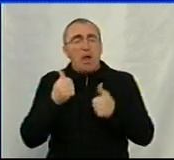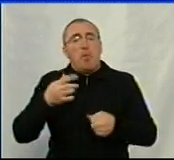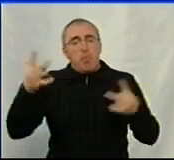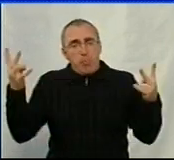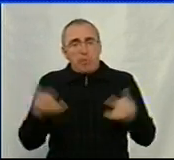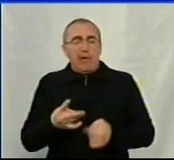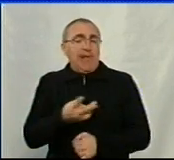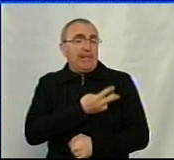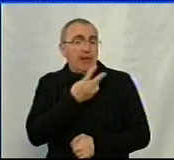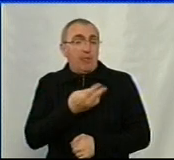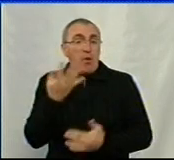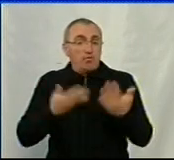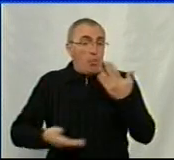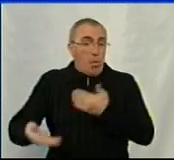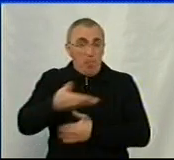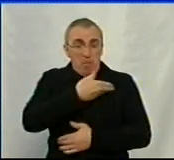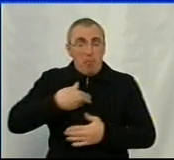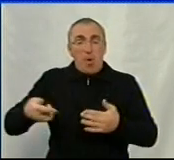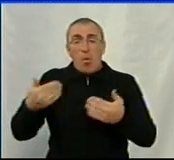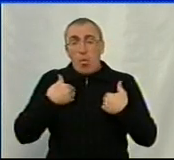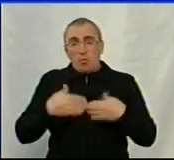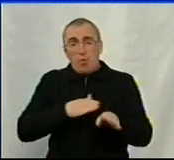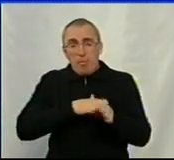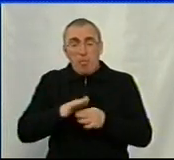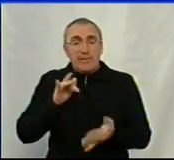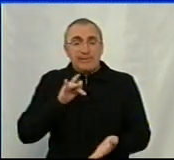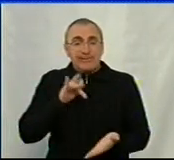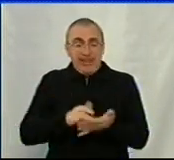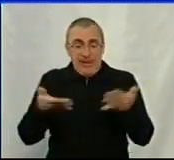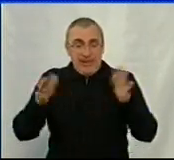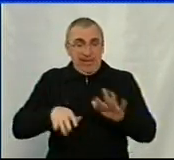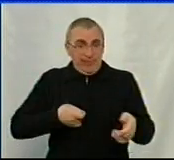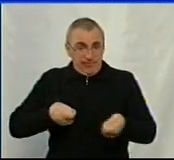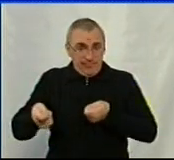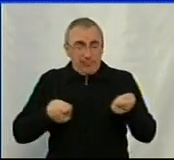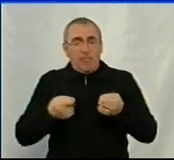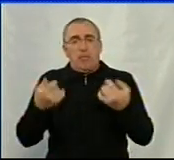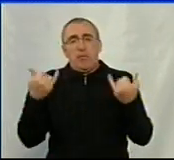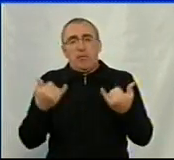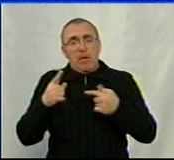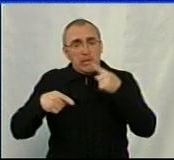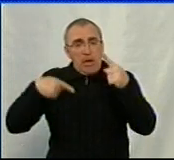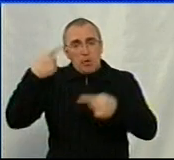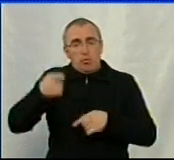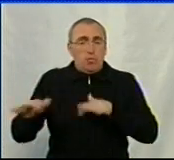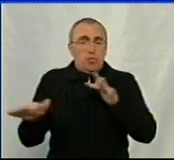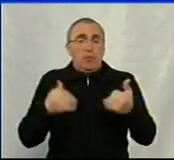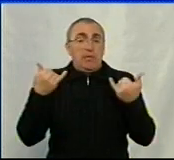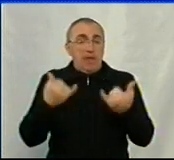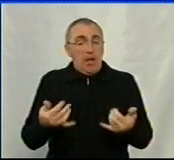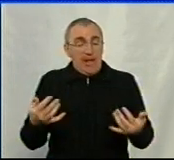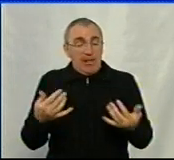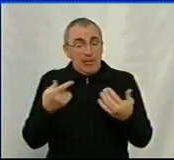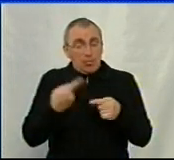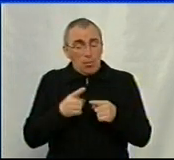ініціатива. Якщо ми хочемо повноцінної децентралізації, то це просто наступний крок. Але для цього потрібні